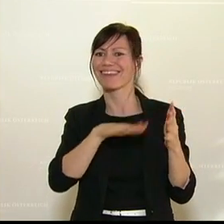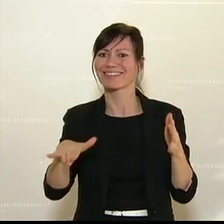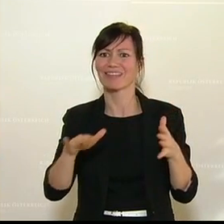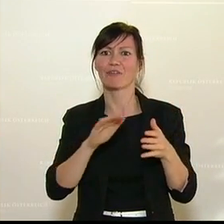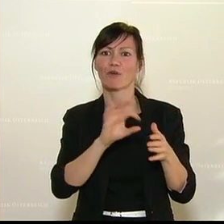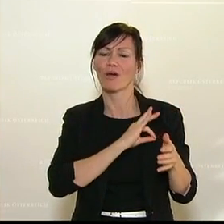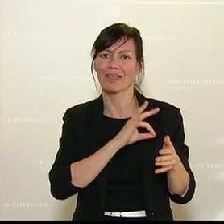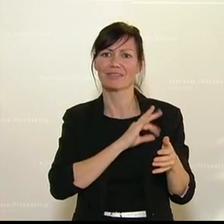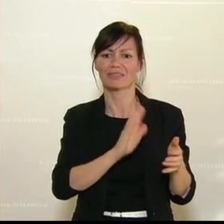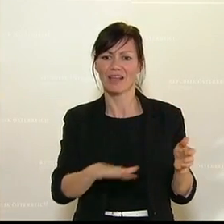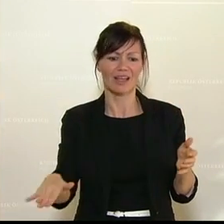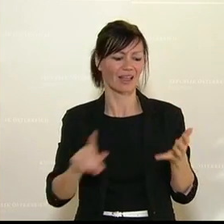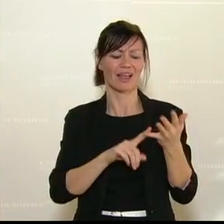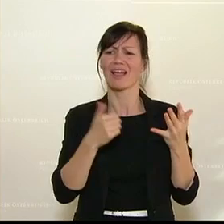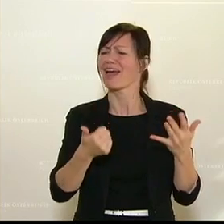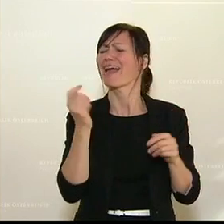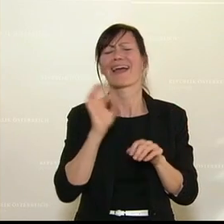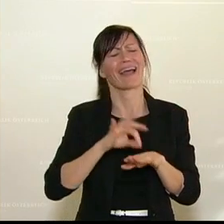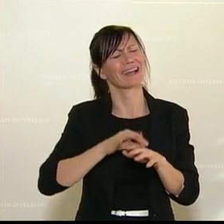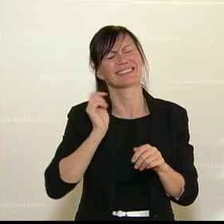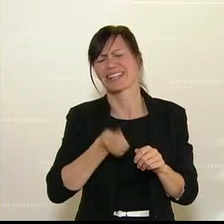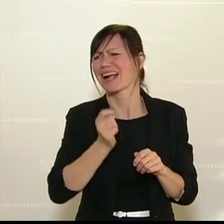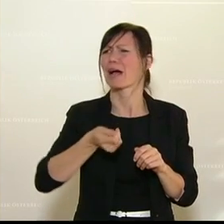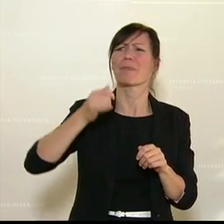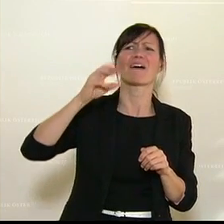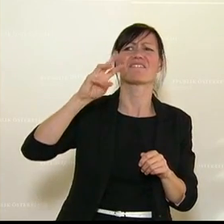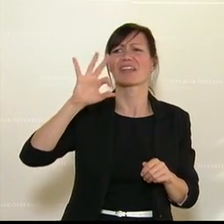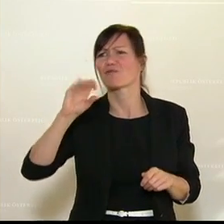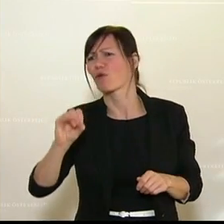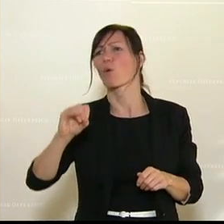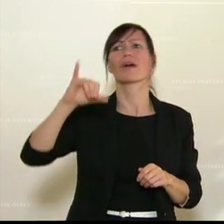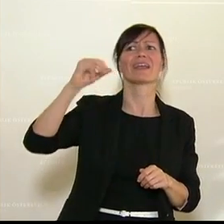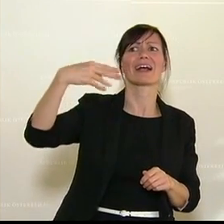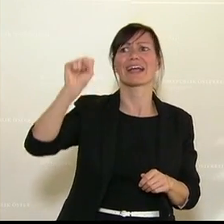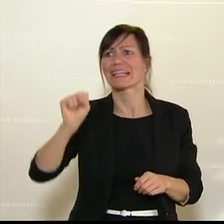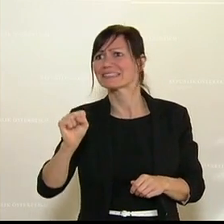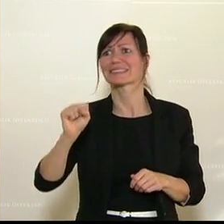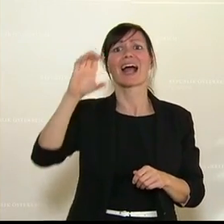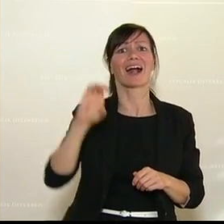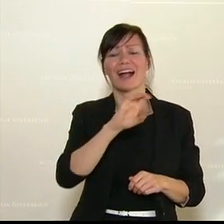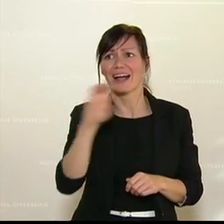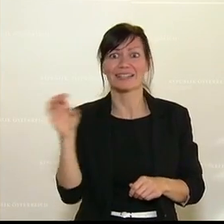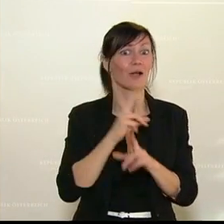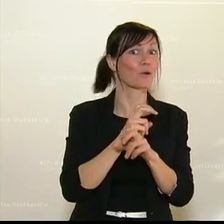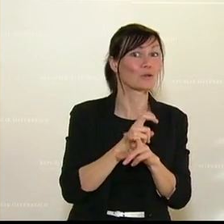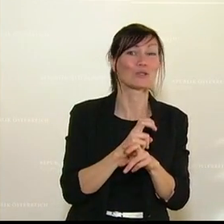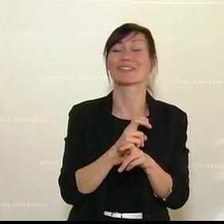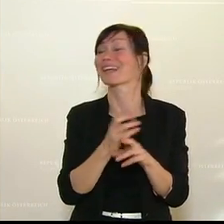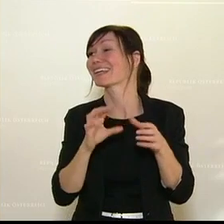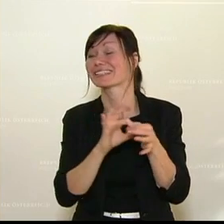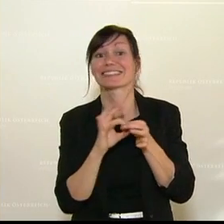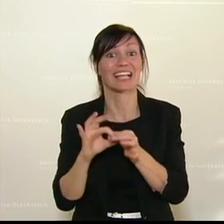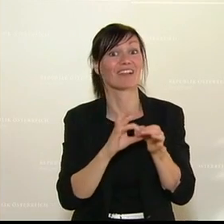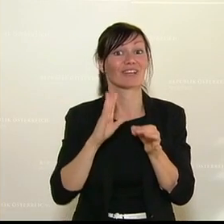Industriellenvereinigung, Arbeiterkammer, Wirtschaftskammer, Ärztekammer, WIFO, IHS, Caritas, österreichische Gesellschaft für Kinder- und Jugendheilkunde